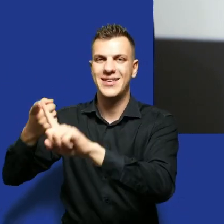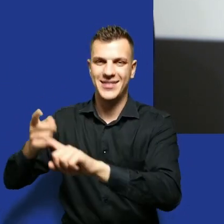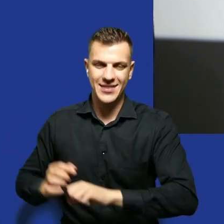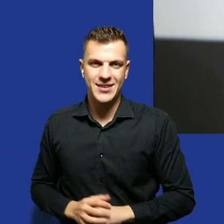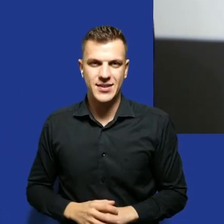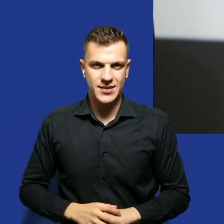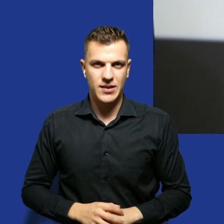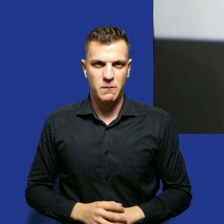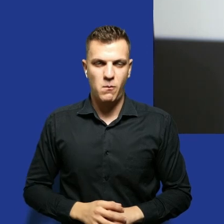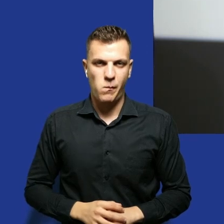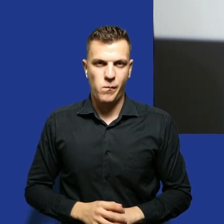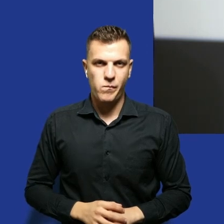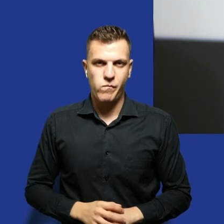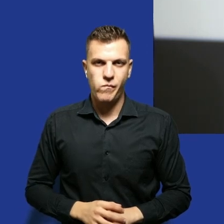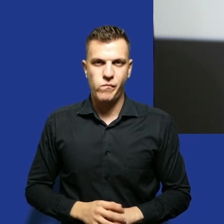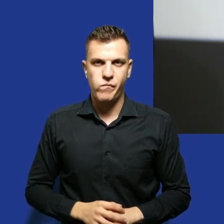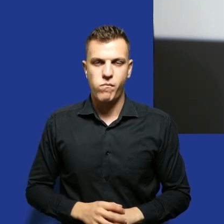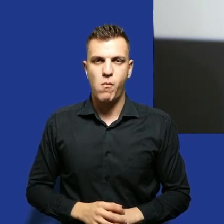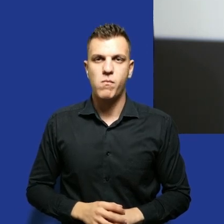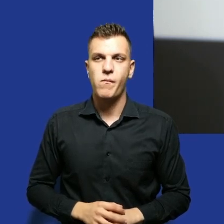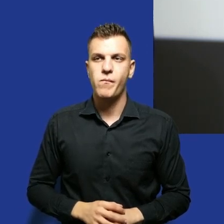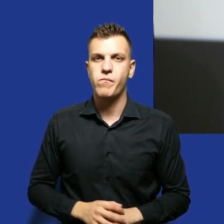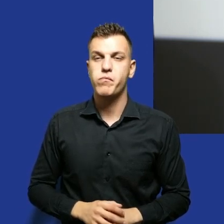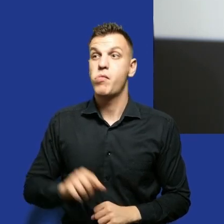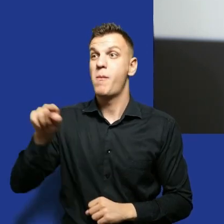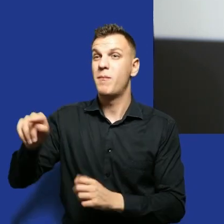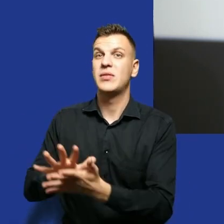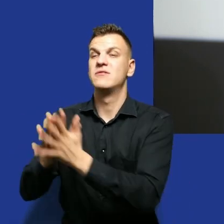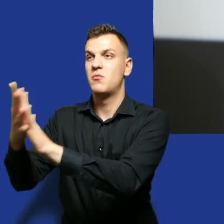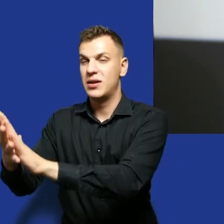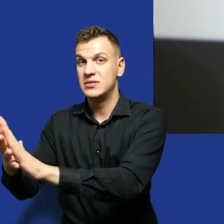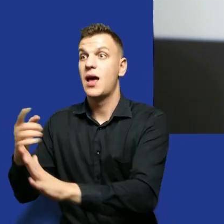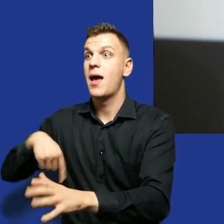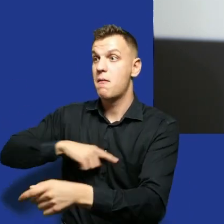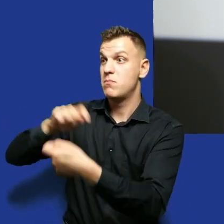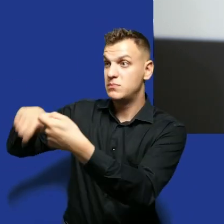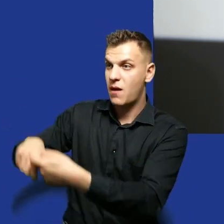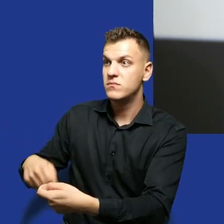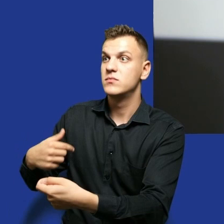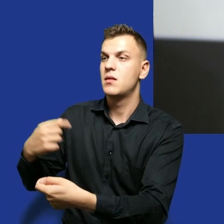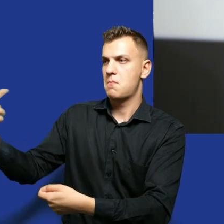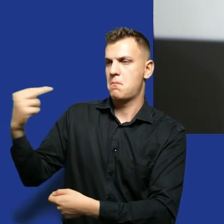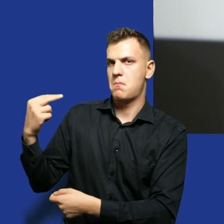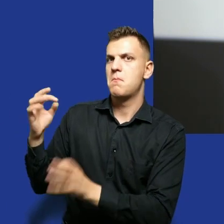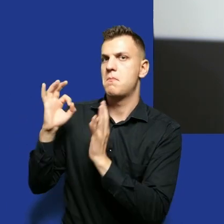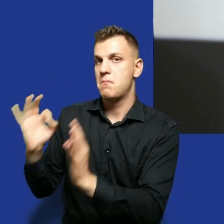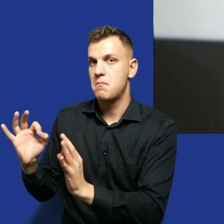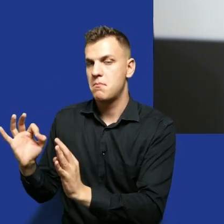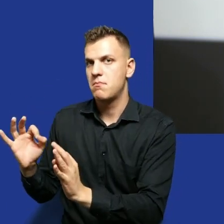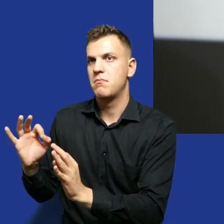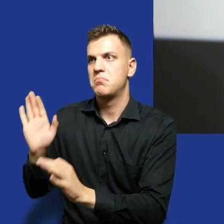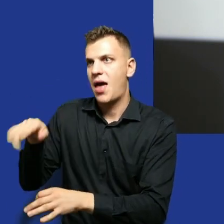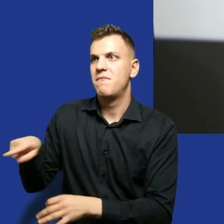tej sferze niż na przykład w takiej miejskiej. Trochę go tak postrzegają jako pewnego rodzaju korzyść